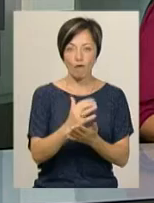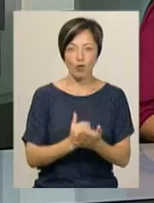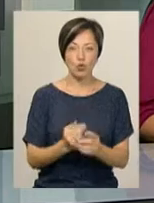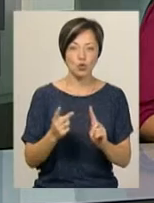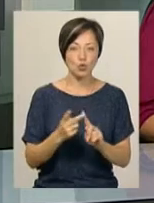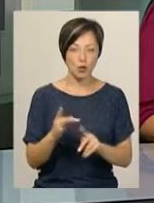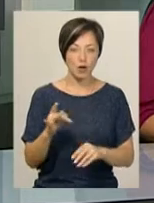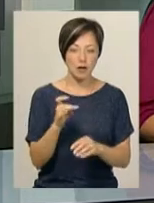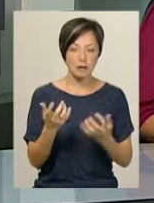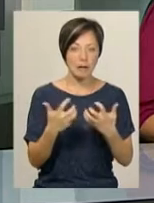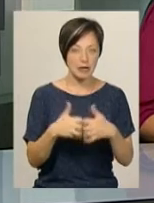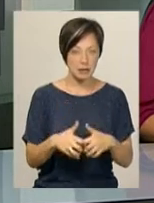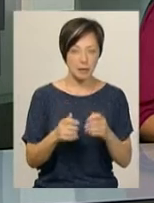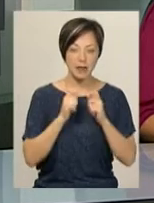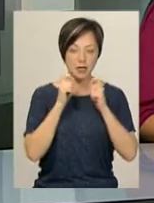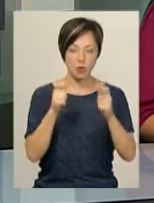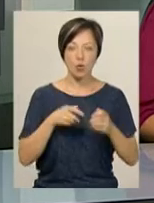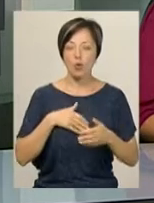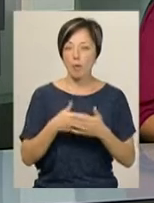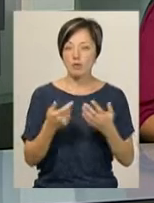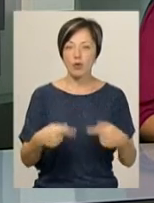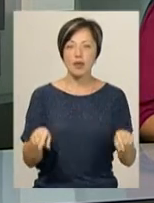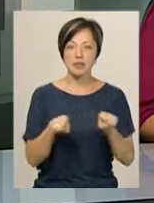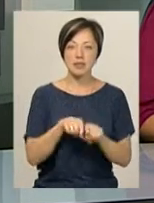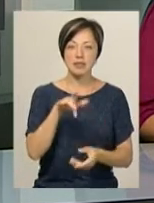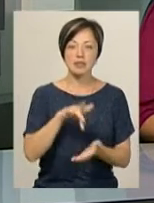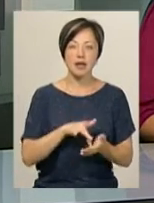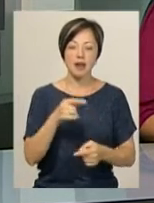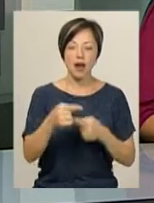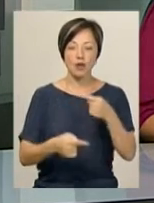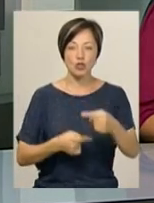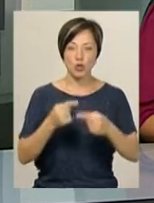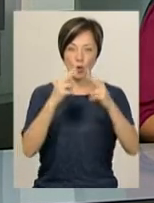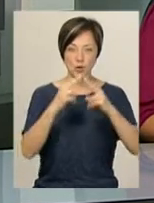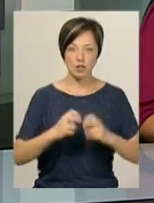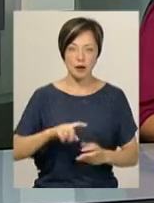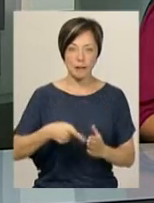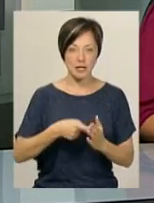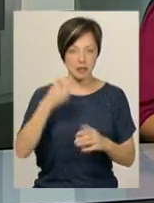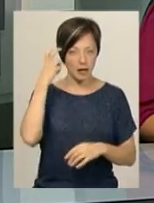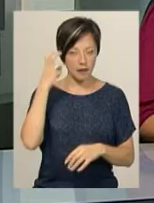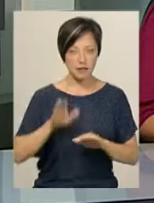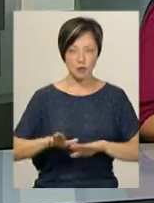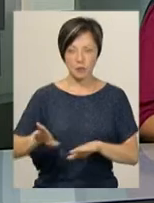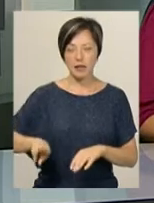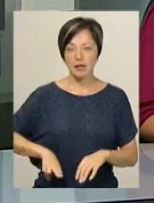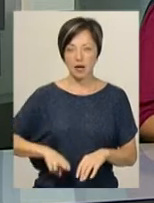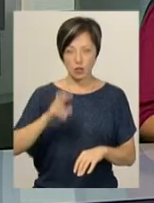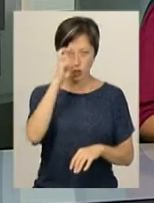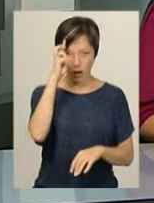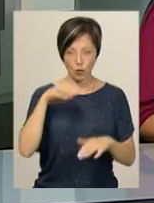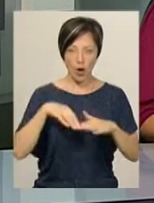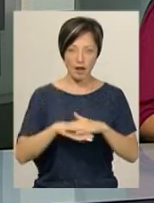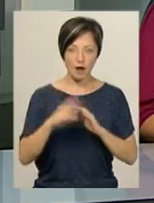вдруге, коли такий пристрій архіву презентує громадська організація «Центр генеалогічних досліджень міста Київ». Заступник директора Державного